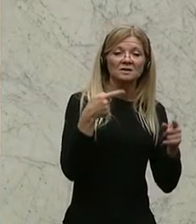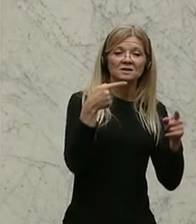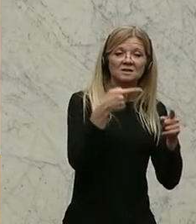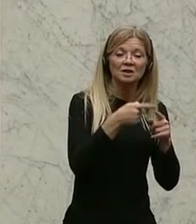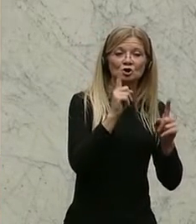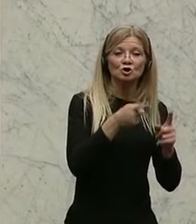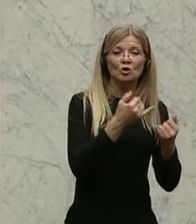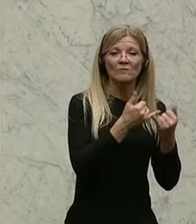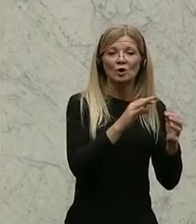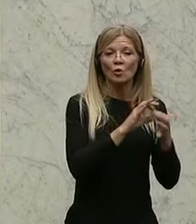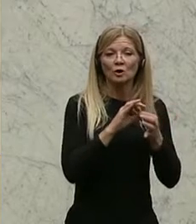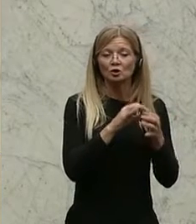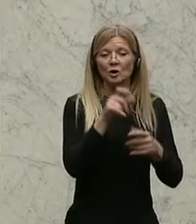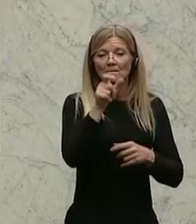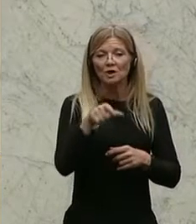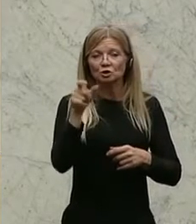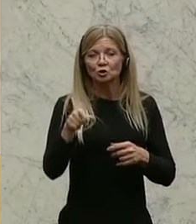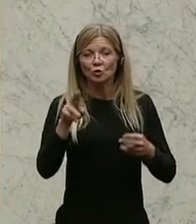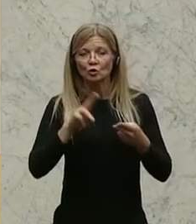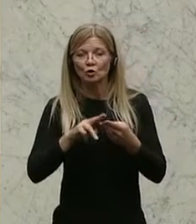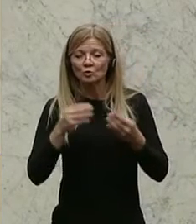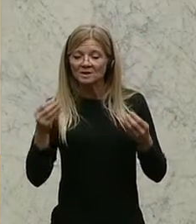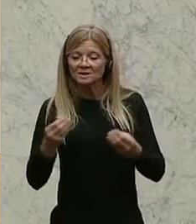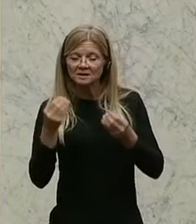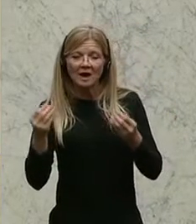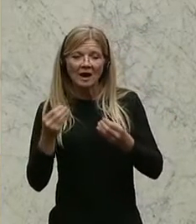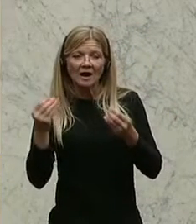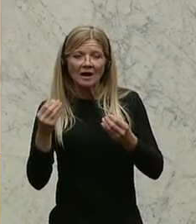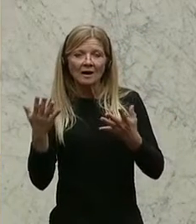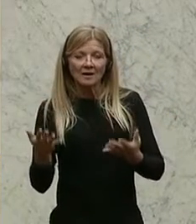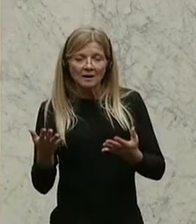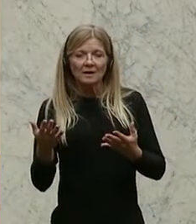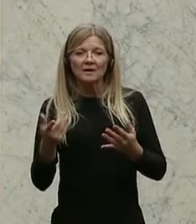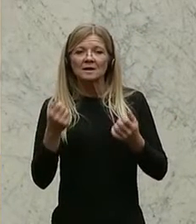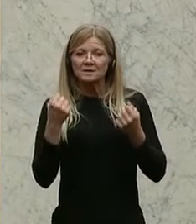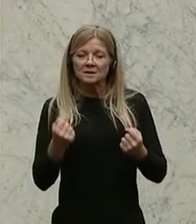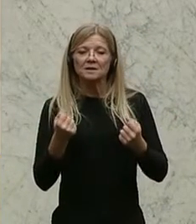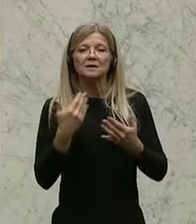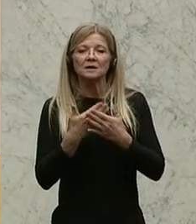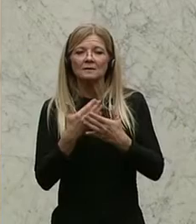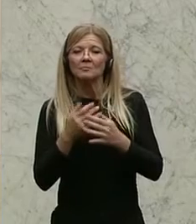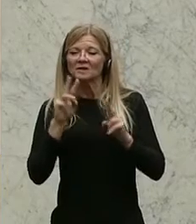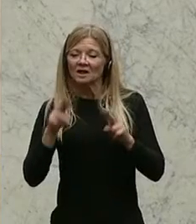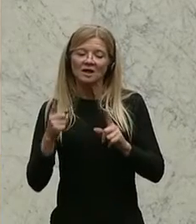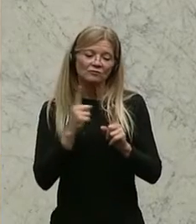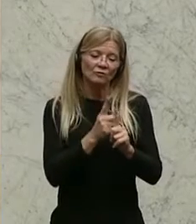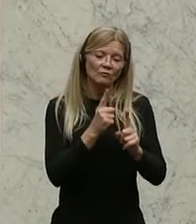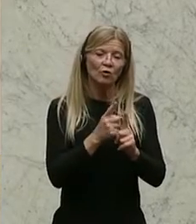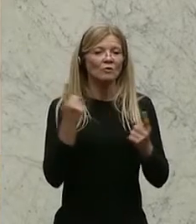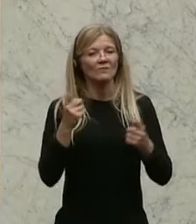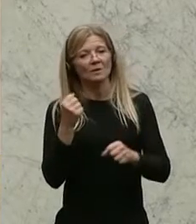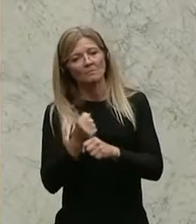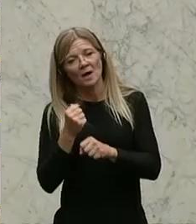personellen und sachlichen Voraussetzungen für eine geordnete Rechtsverfolgung und Rechtsdurchsetzung durch die Justizverwaltung.